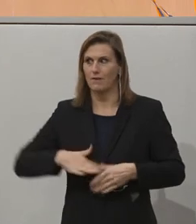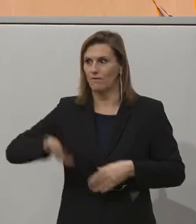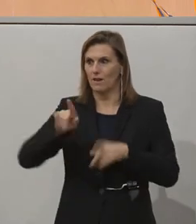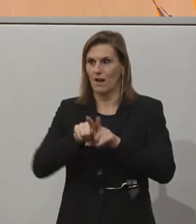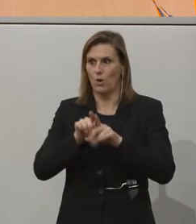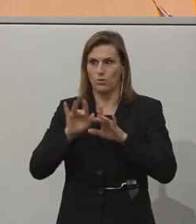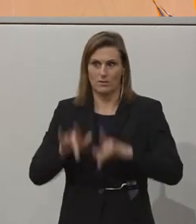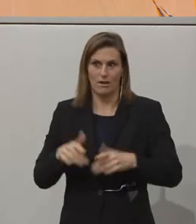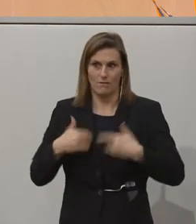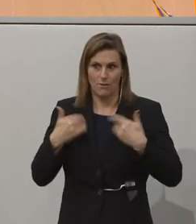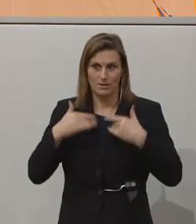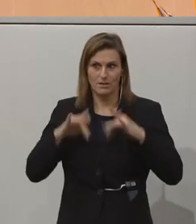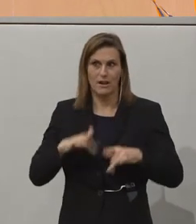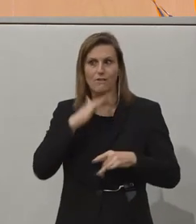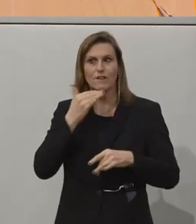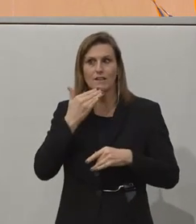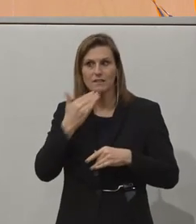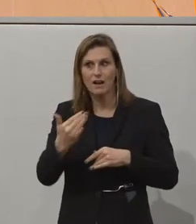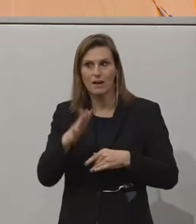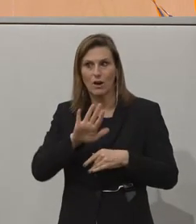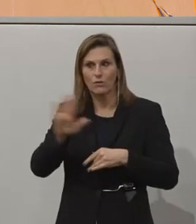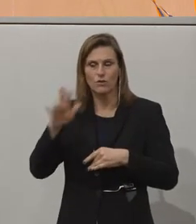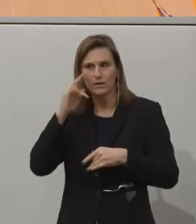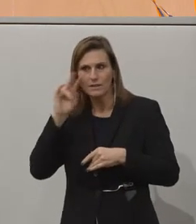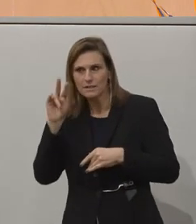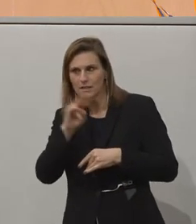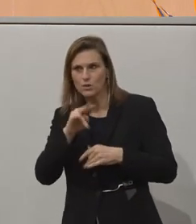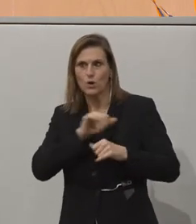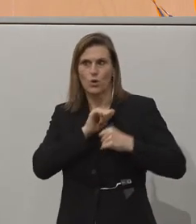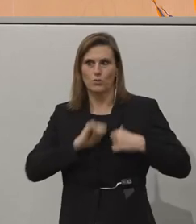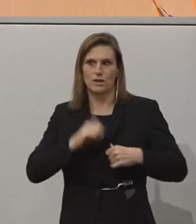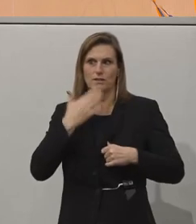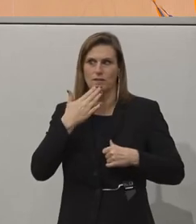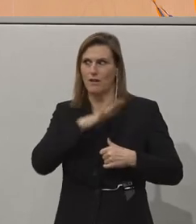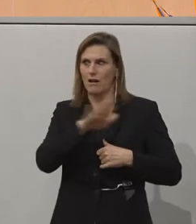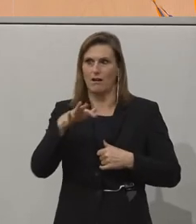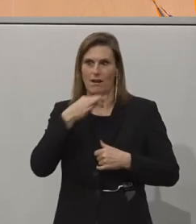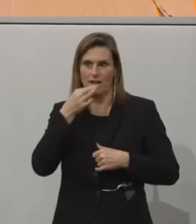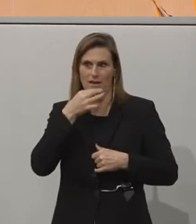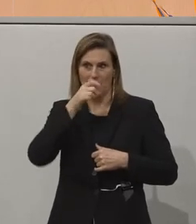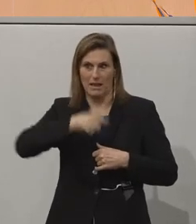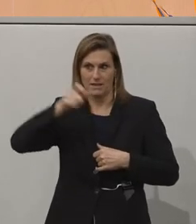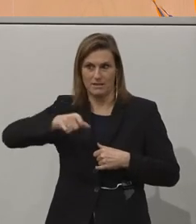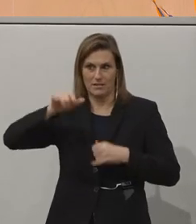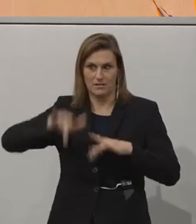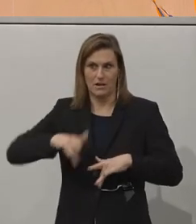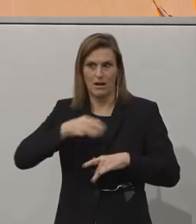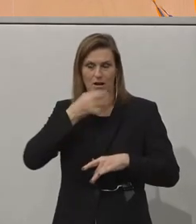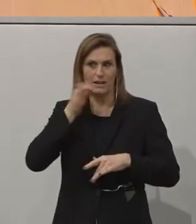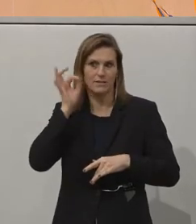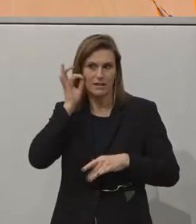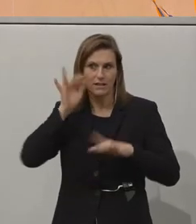auch. Herzlichen Dank, Frau Meierschitz, auch für Ihre Eindrücke. Und herzlichen Dank an alle Rednerinnen und Redner für die